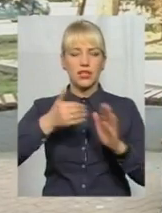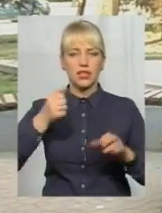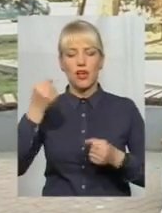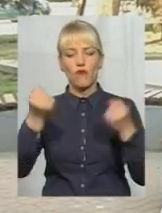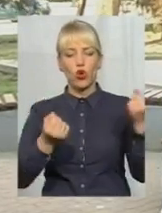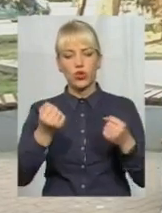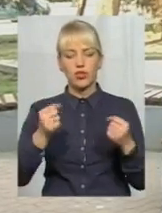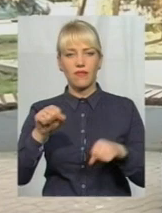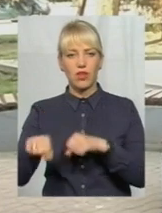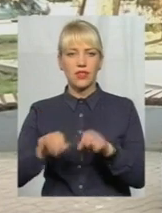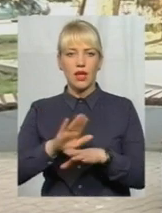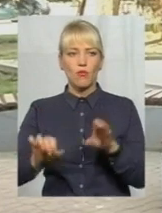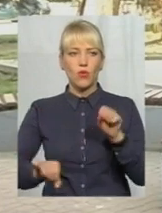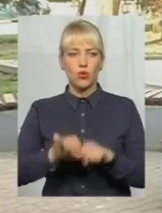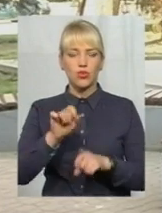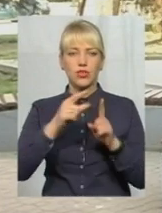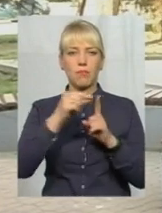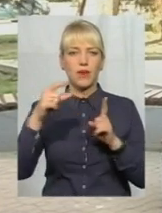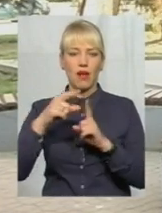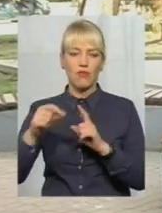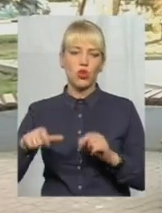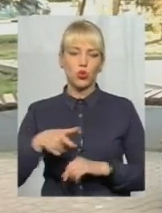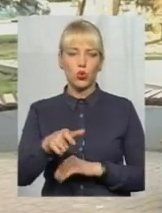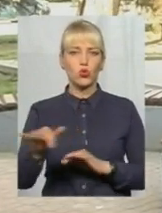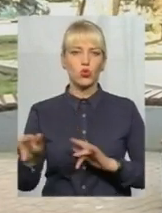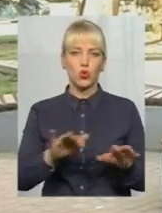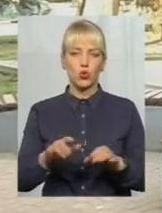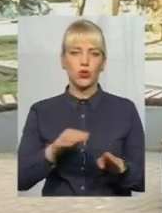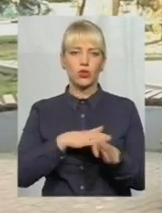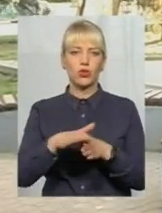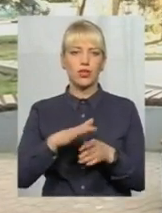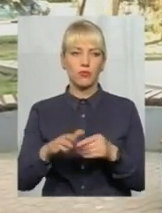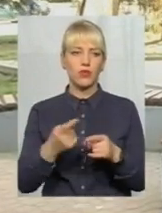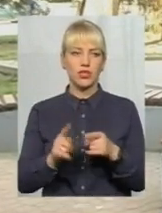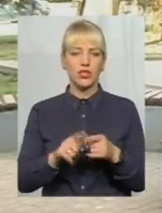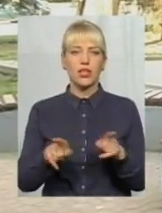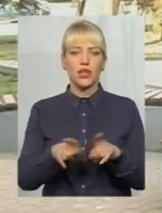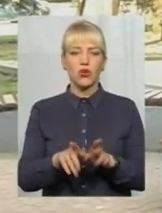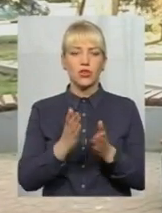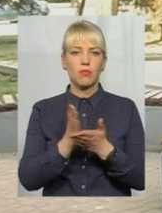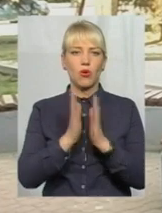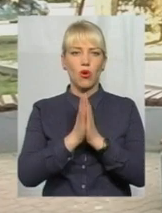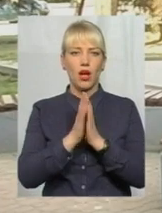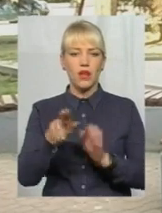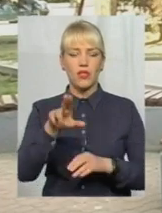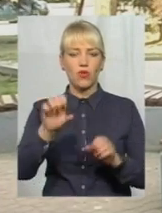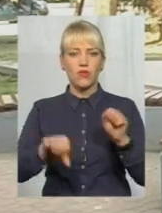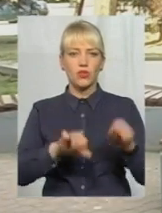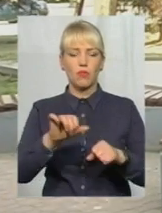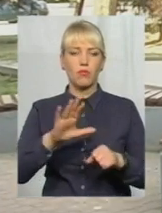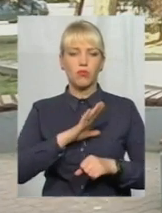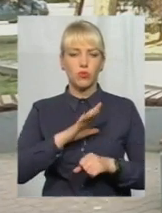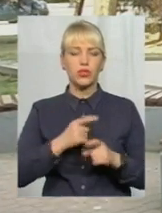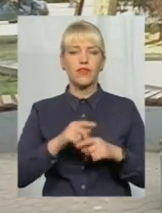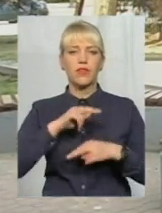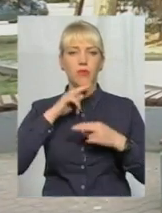не порушувати правила дорожнього руху та дотримуватися їх. Також прохання до велосипедистів бути максимально помітними на дорозі у нічний